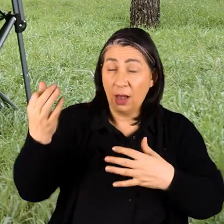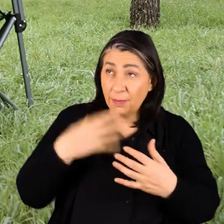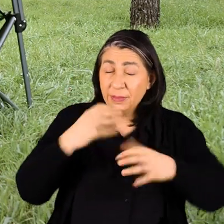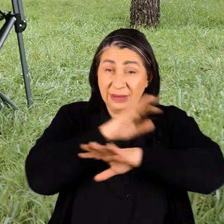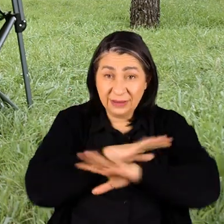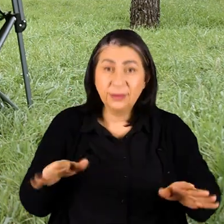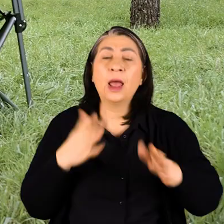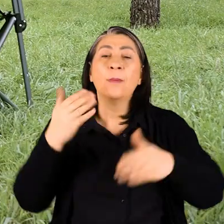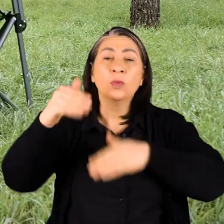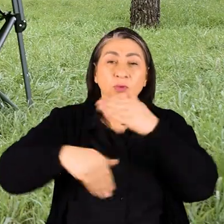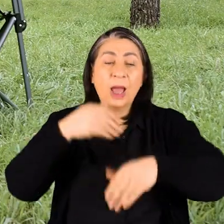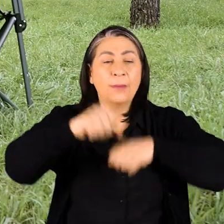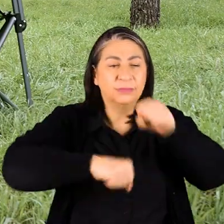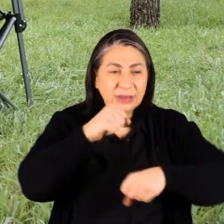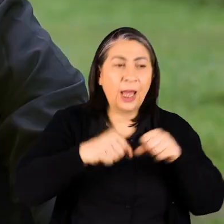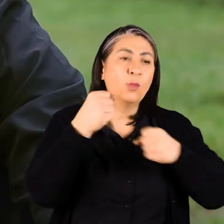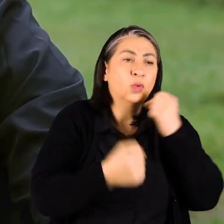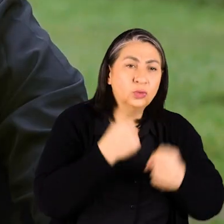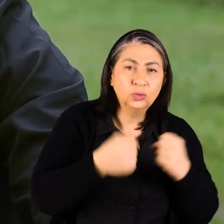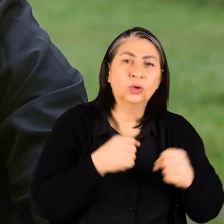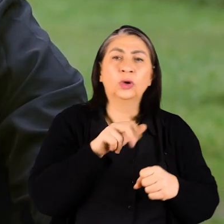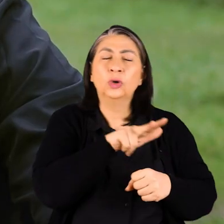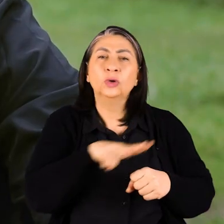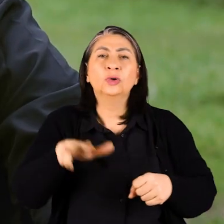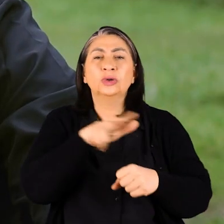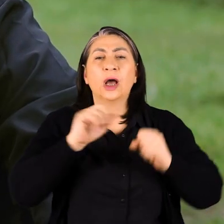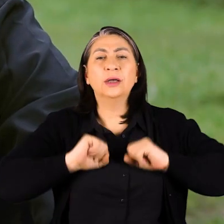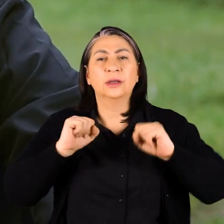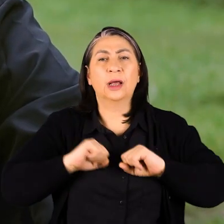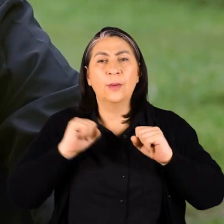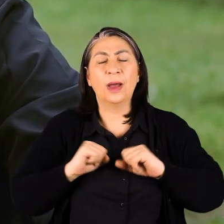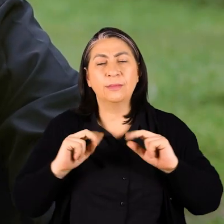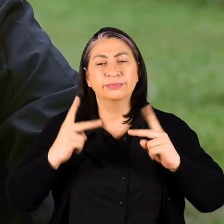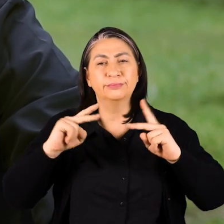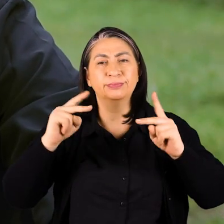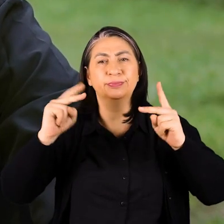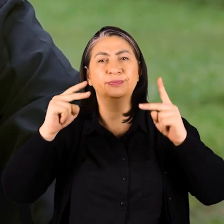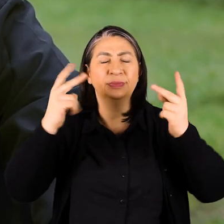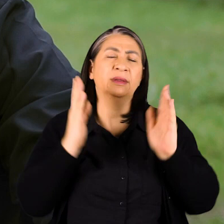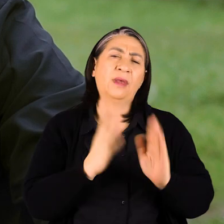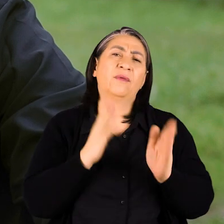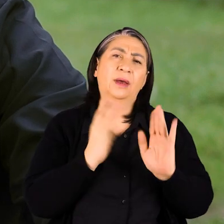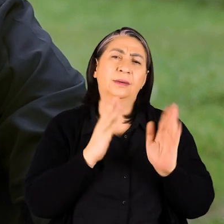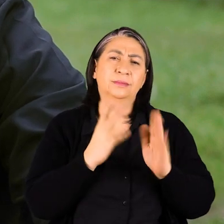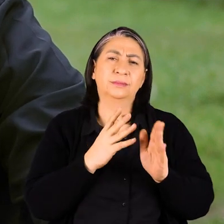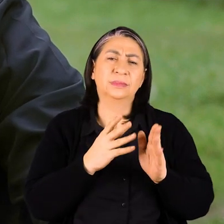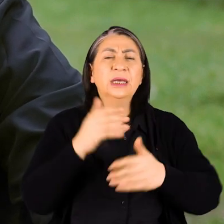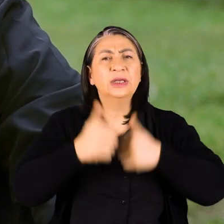da tamamlarsak hem yüzme hem bisiklet hem koşu Bunların işte antrenmanlarını artırı artırı Mert Hoca ile birlikte Devam edeceğiz